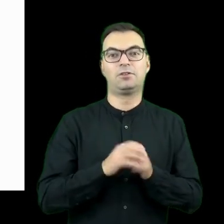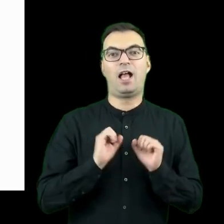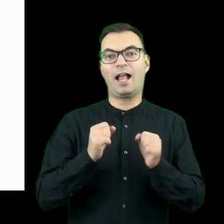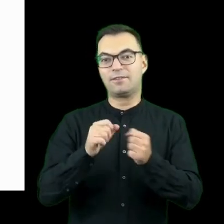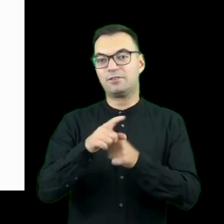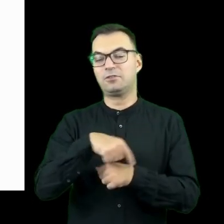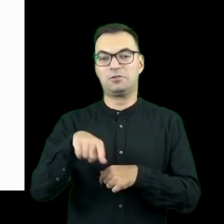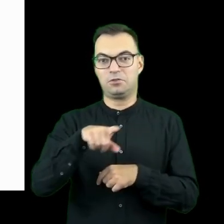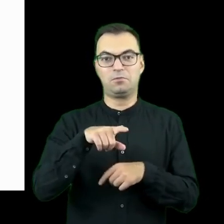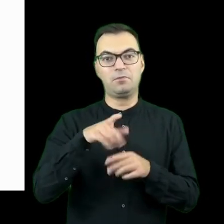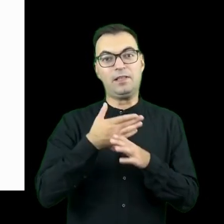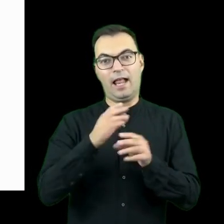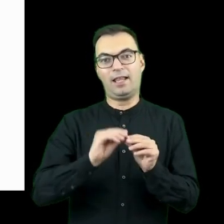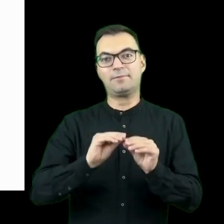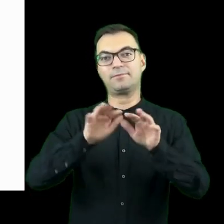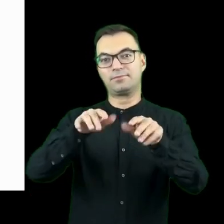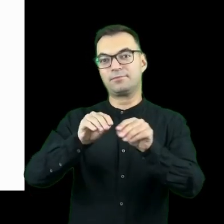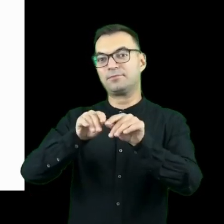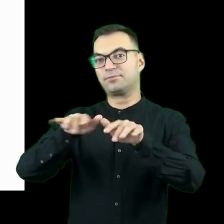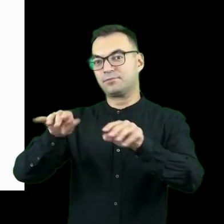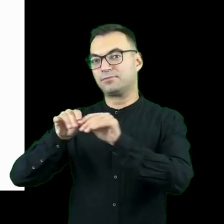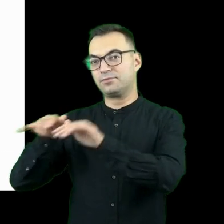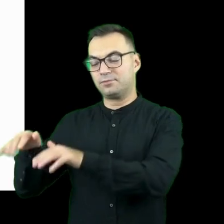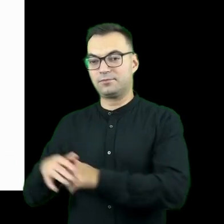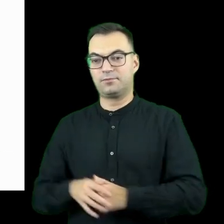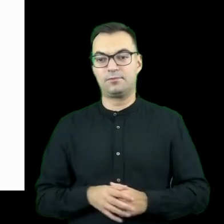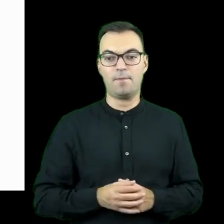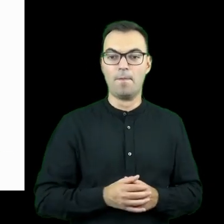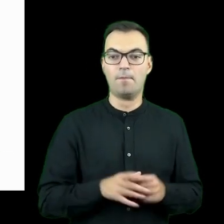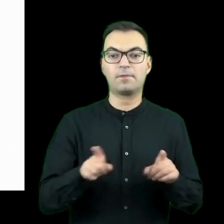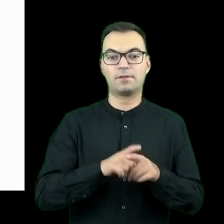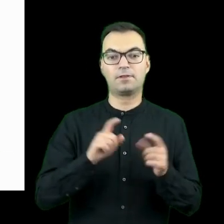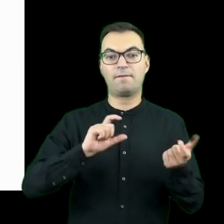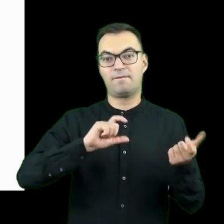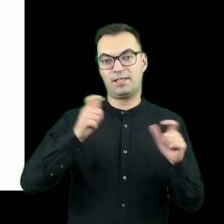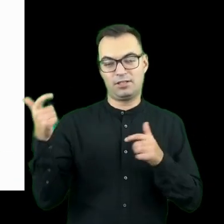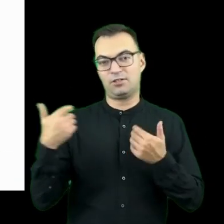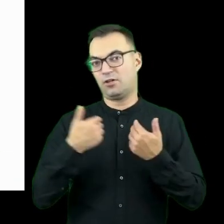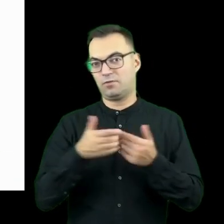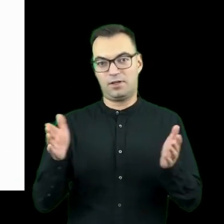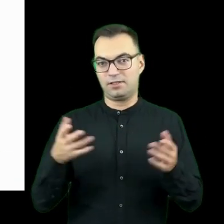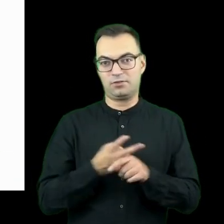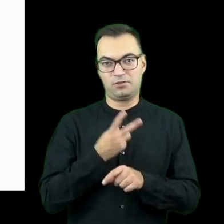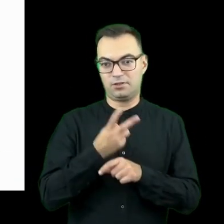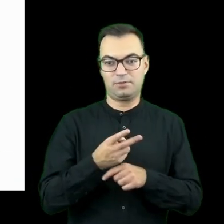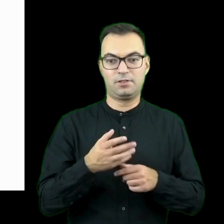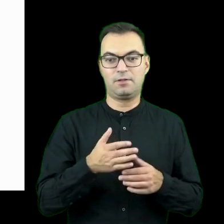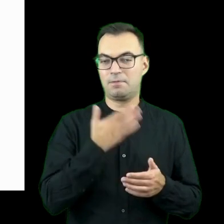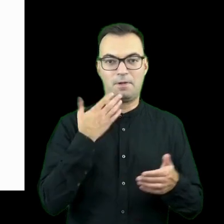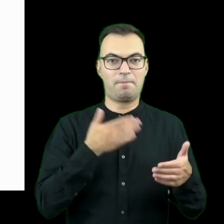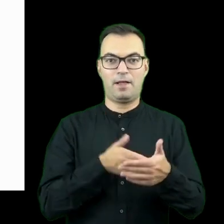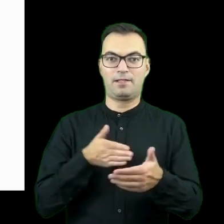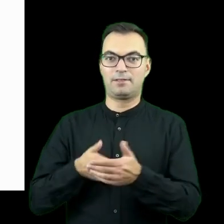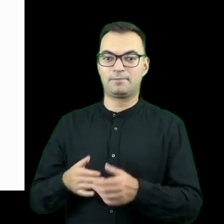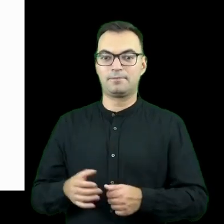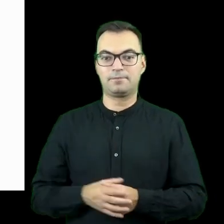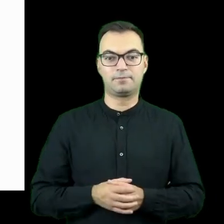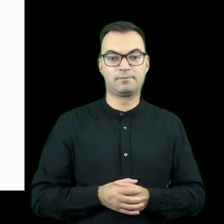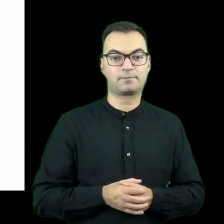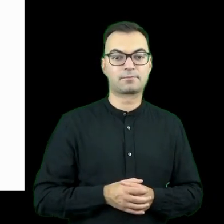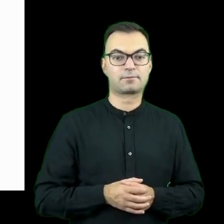społeczności w innych miejscach oraz wydarzenia online, które są dostępne bez względu na jakiekolwiek bariery